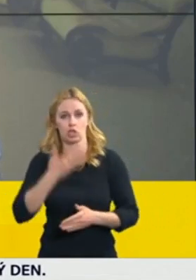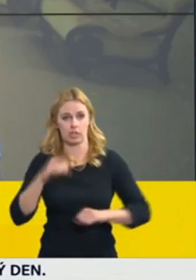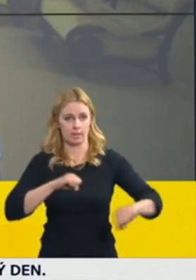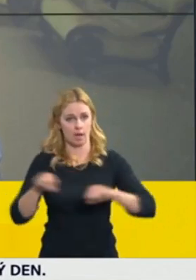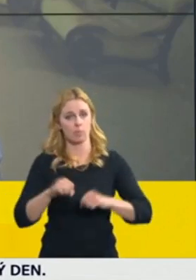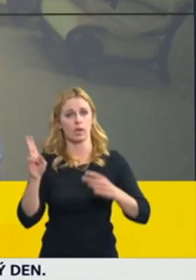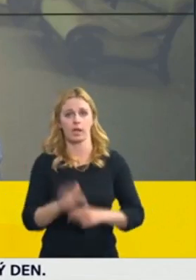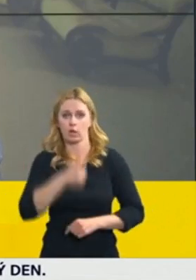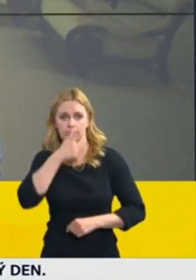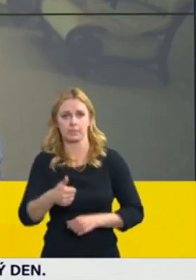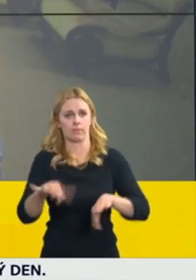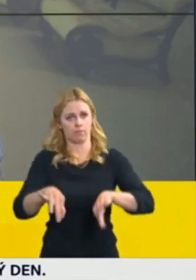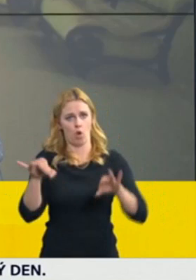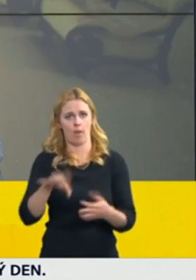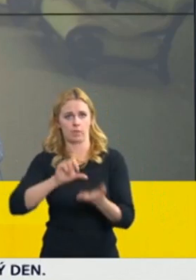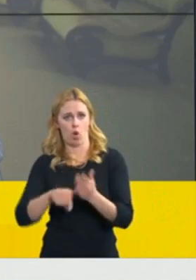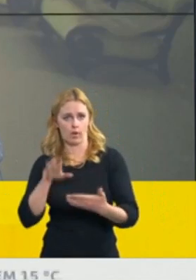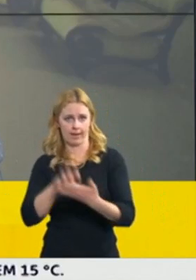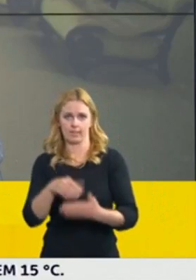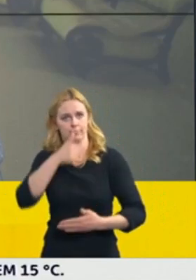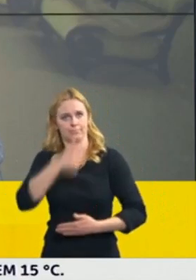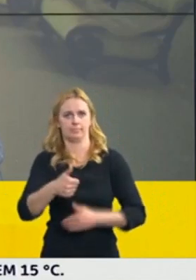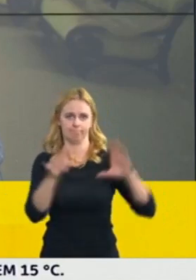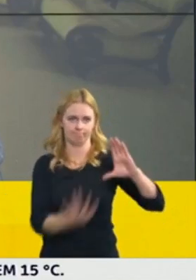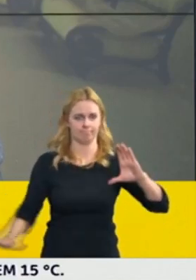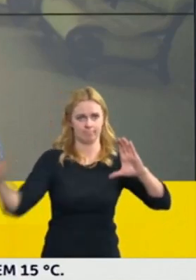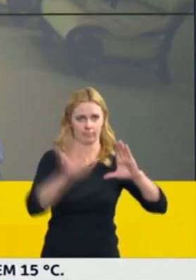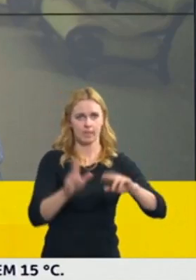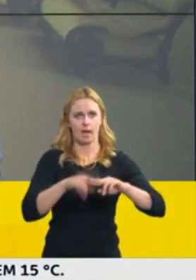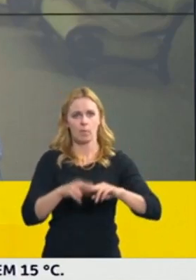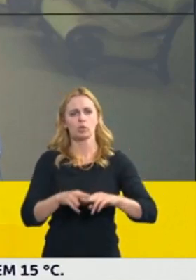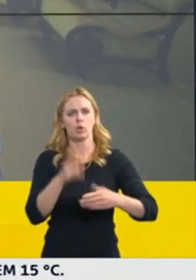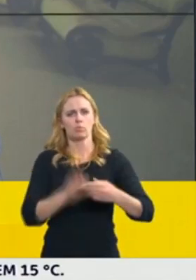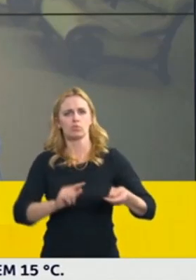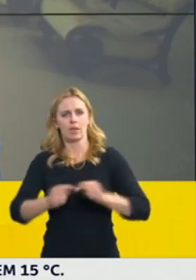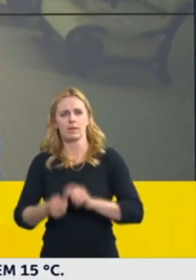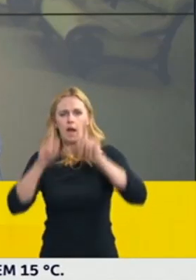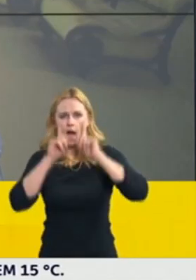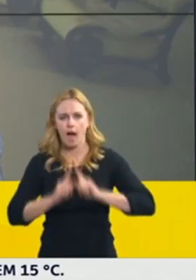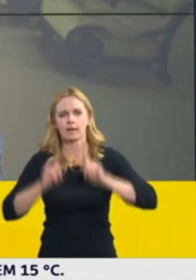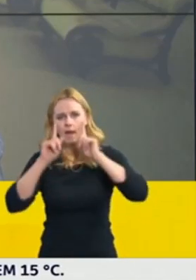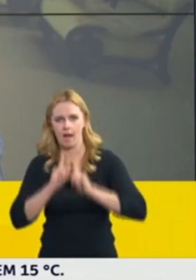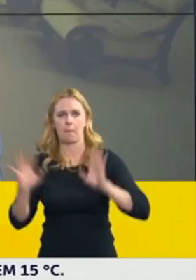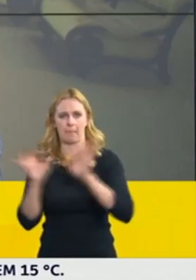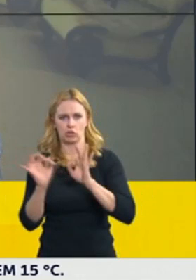a přepočítala, byla by se to podle Hagenbach Bischofa a